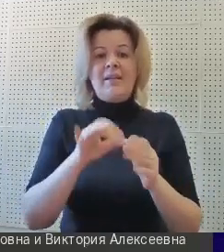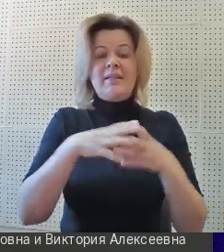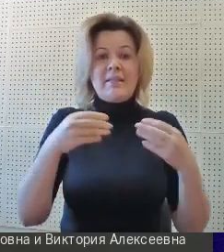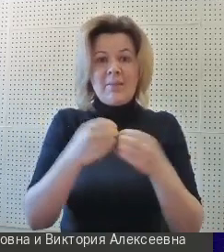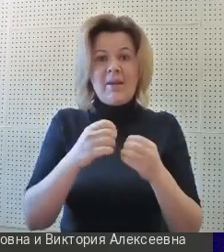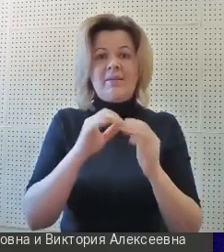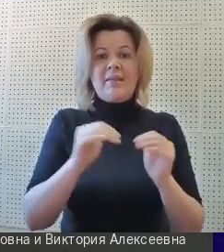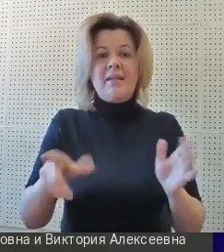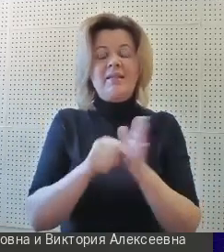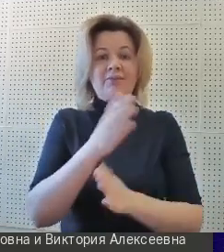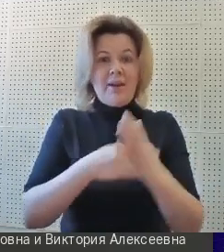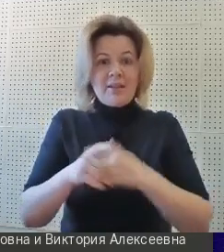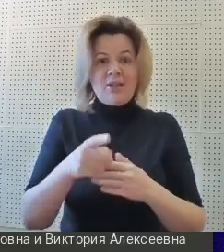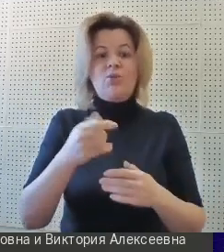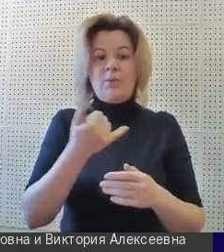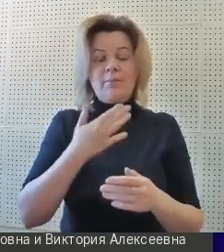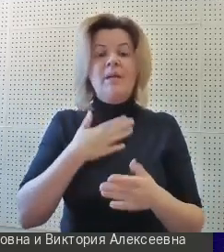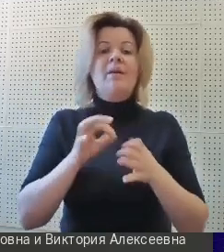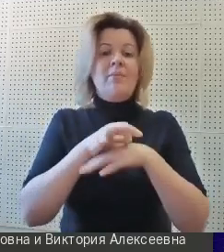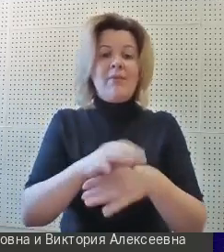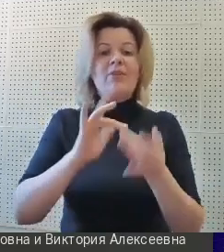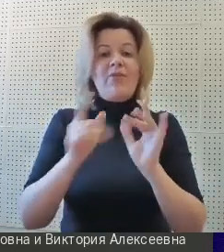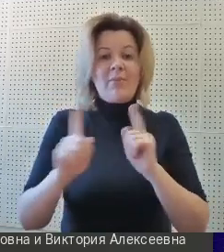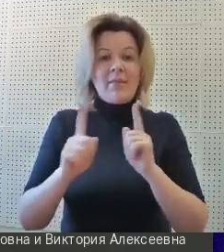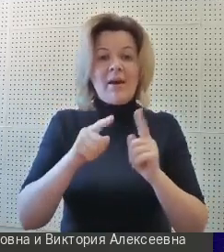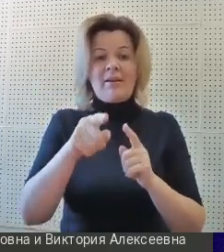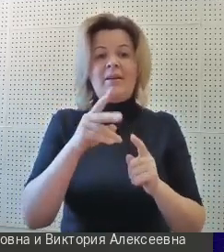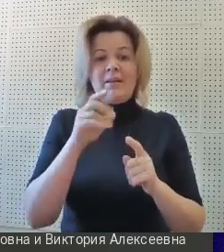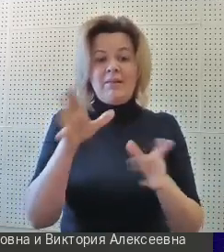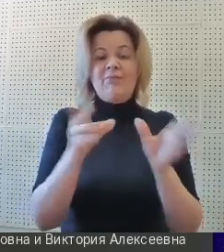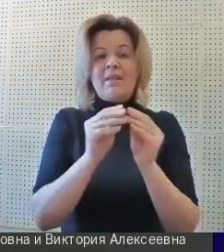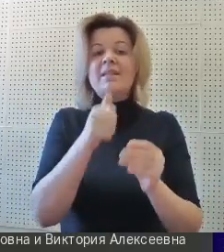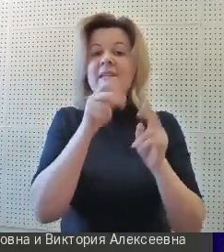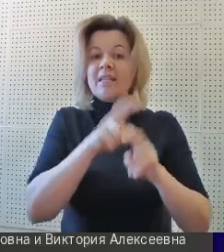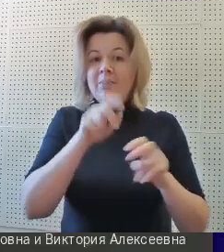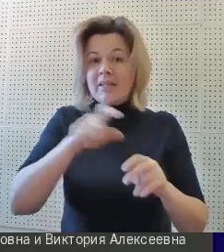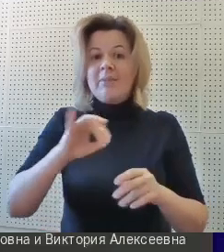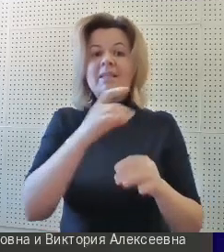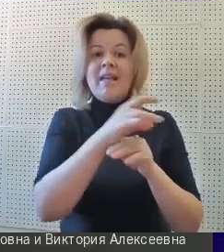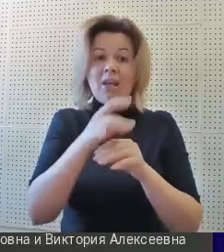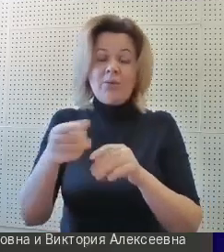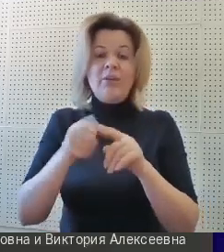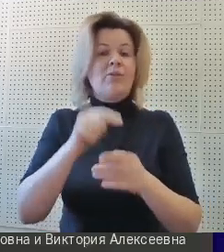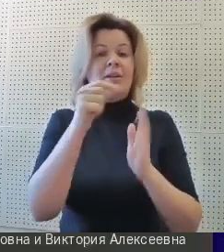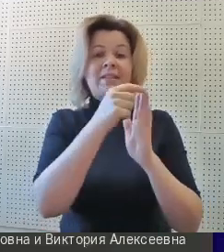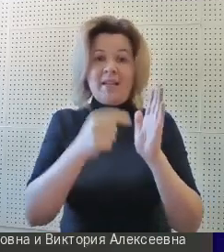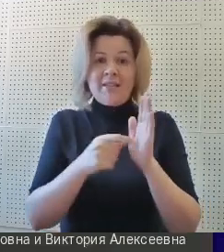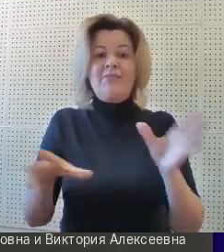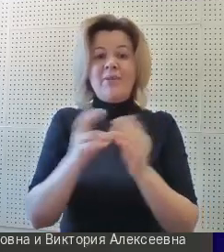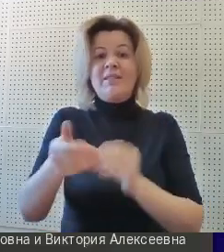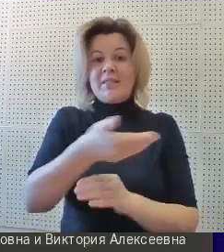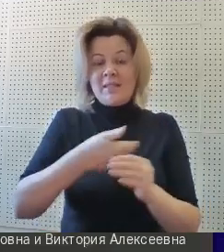их семей мы проводим вебинары на платформе с экспертами из регионов, которые делятся с нами своим опытом.